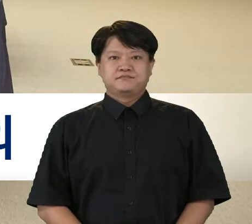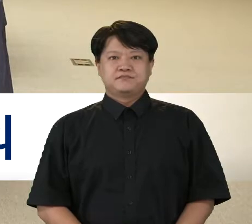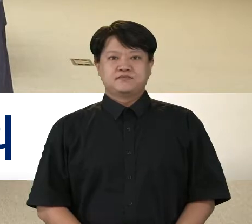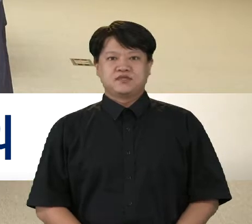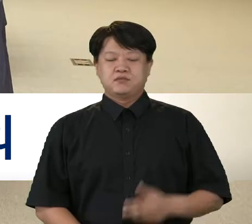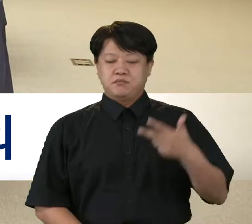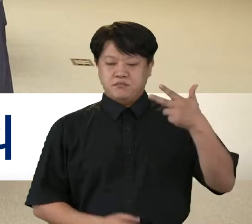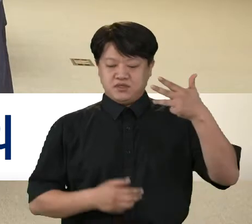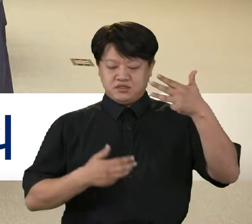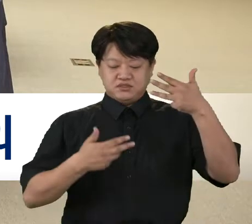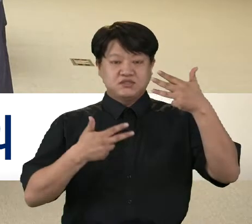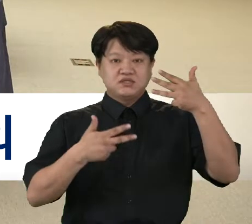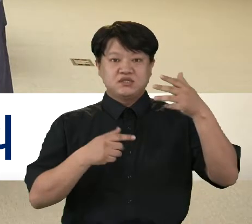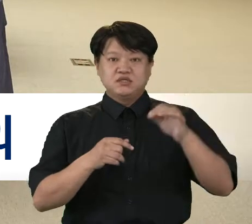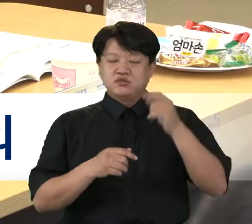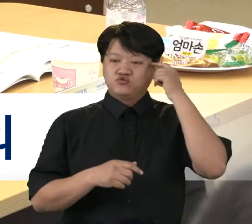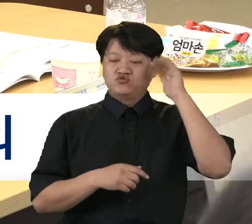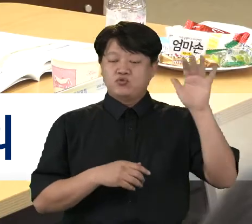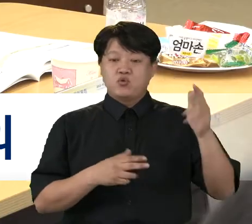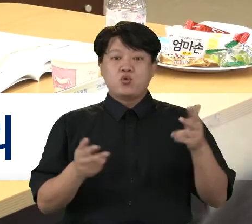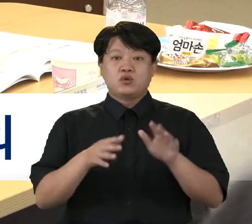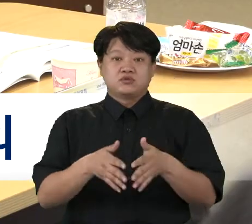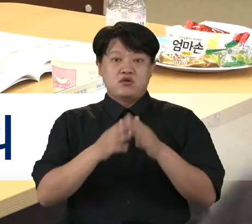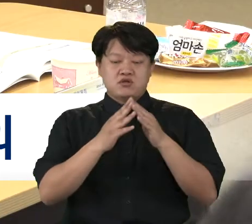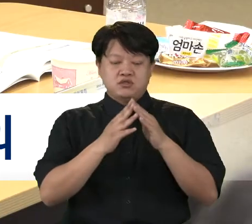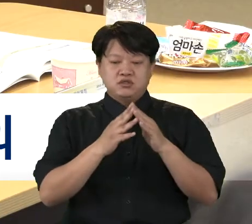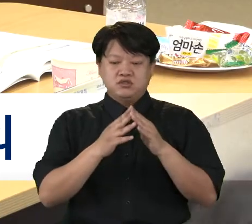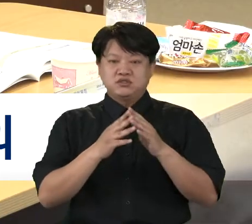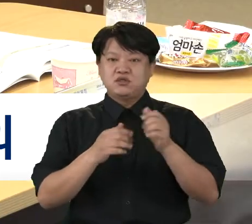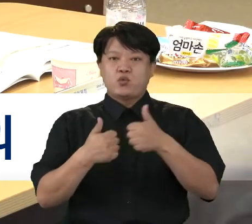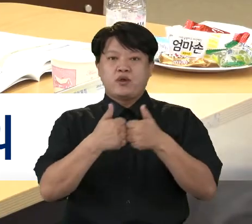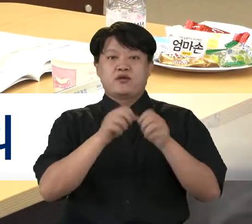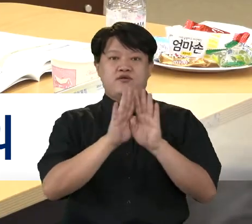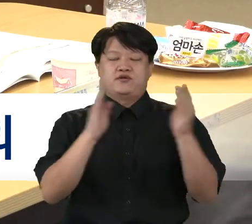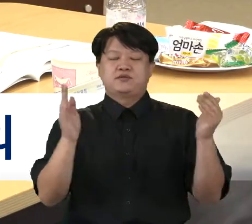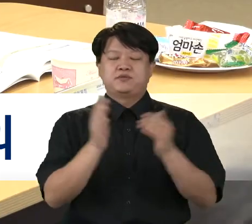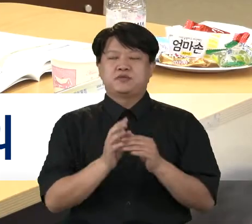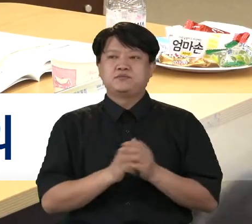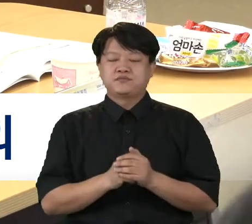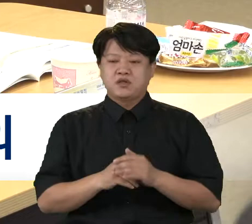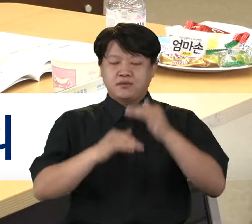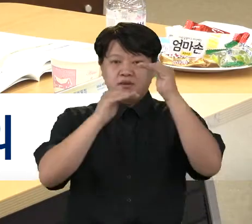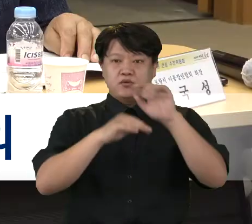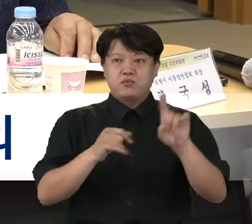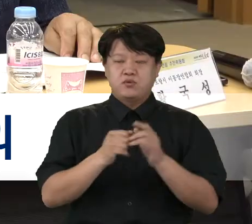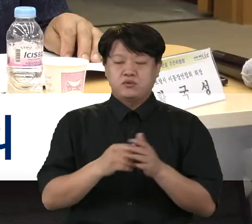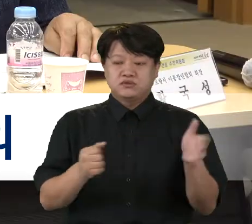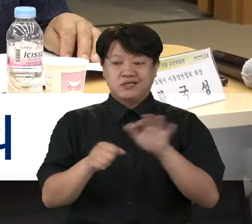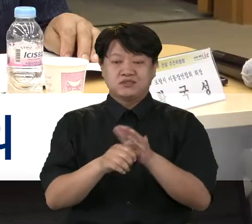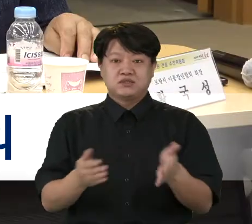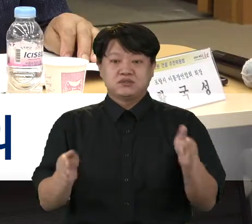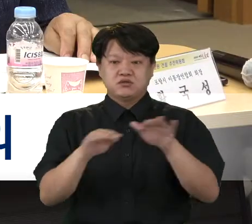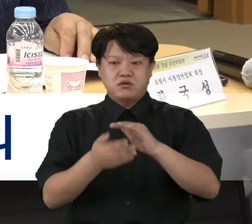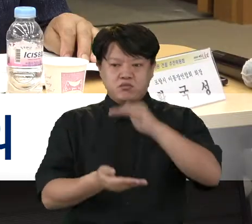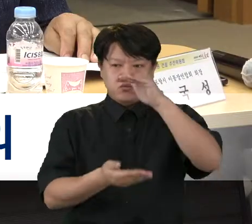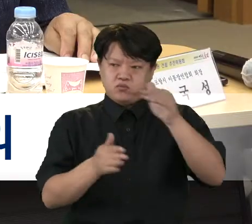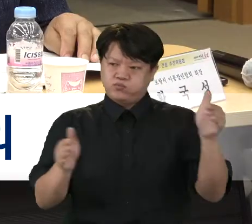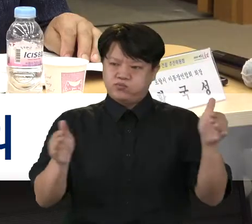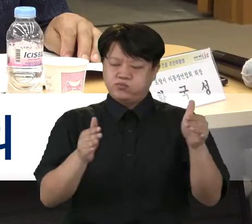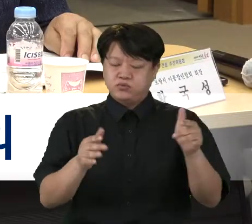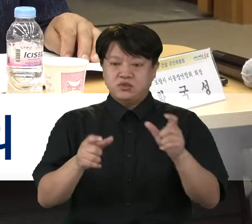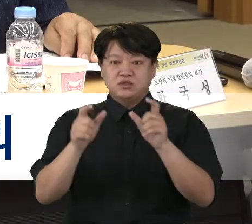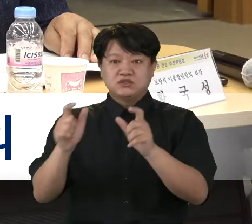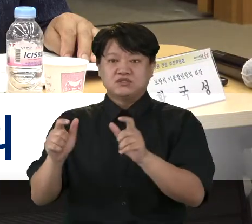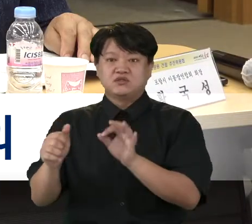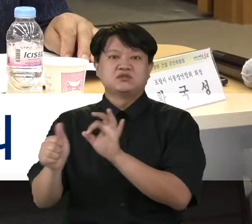7일 포항시 추모공원 설치 추진위원회 회의가 열렸습니다. 이날 회의에서는 장사시설 건립 규모, 건립지역